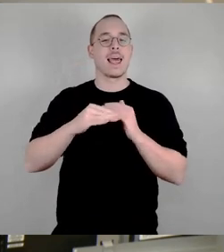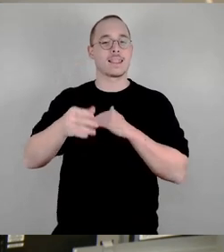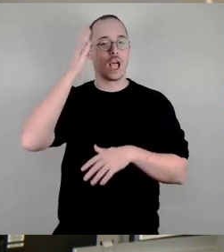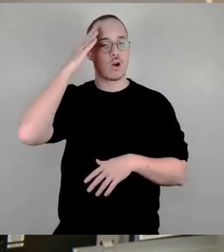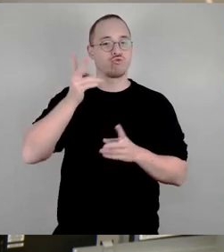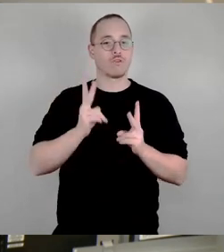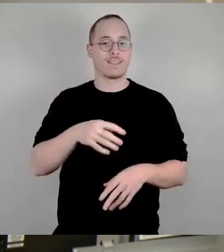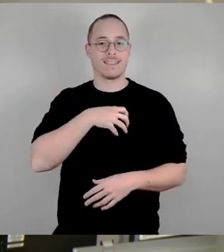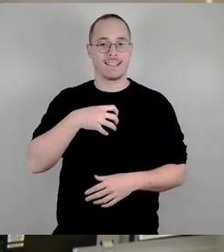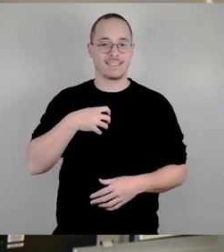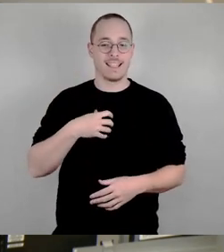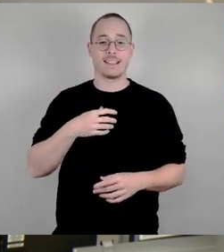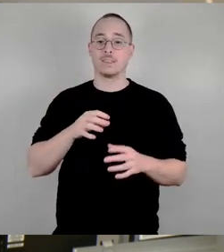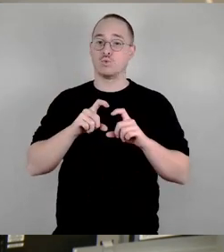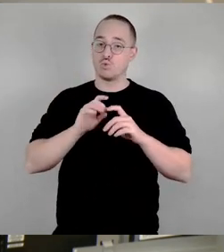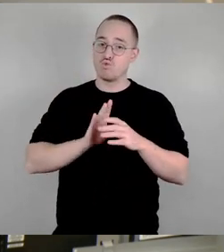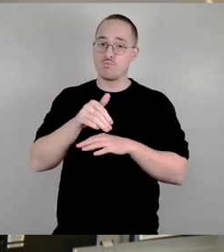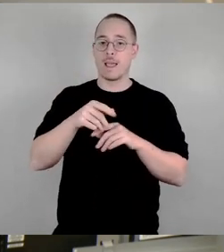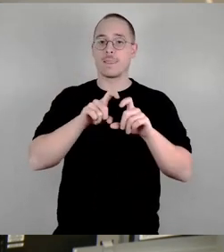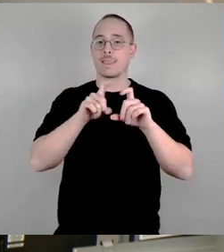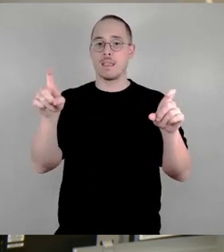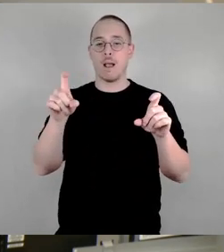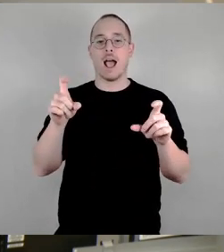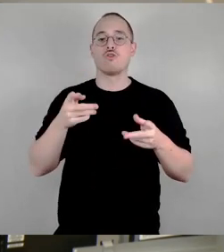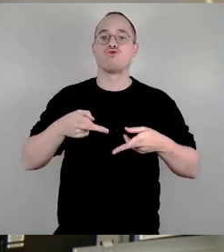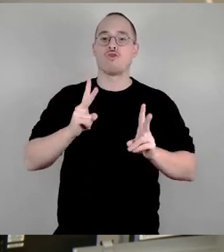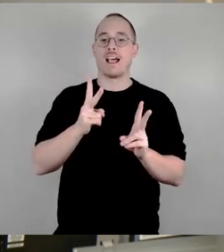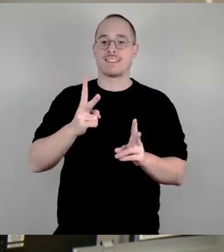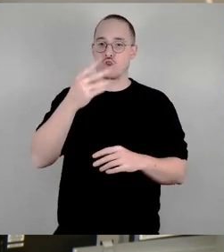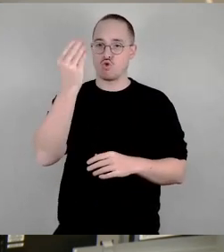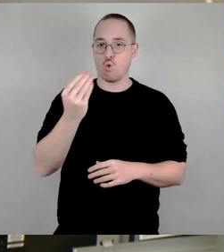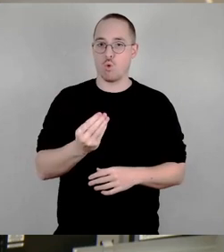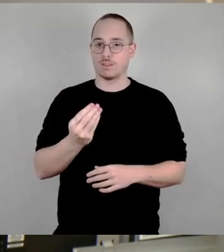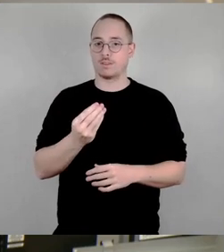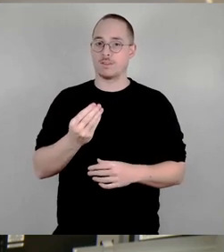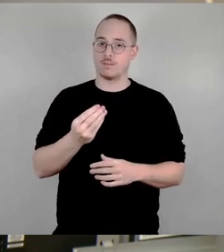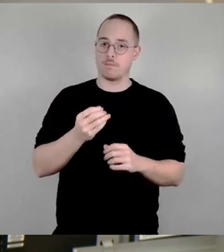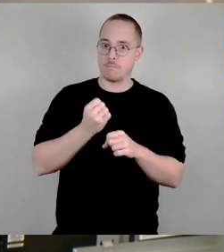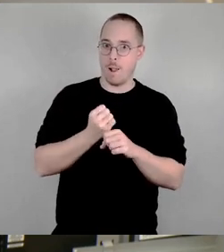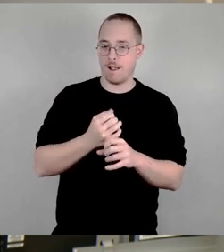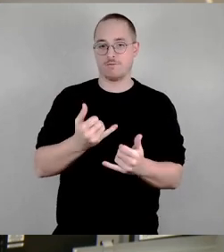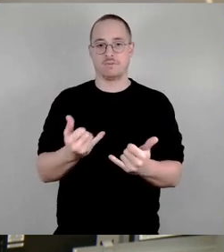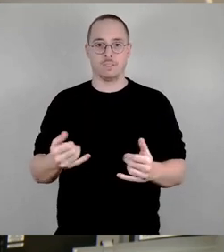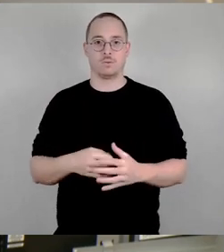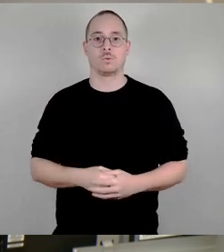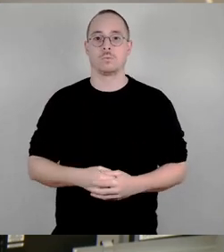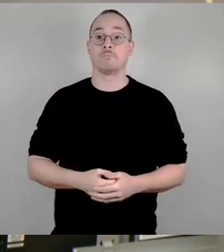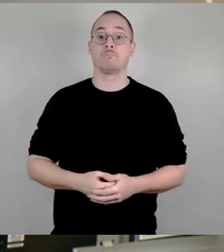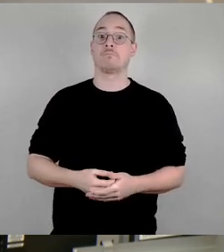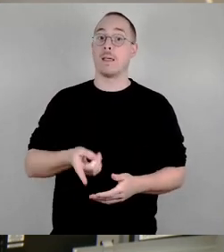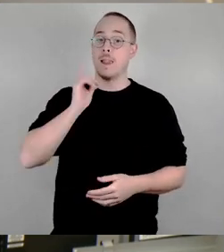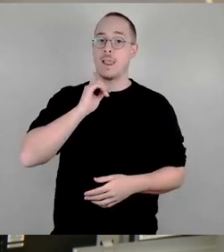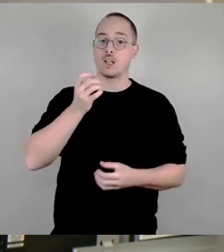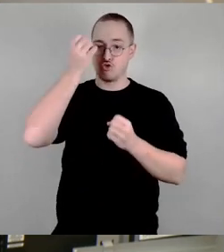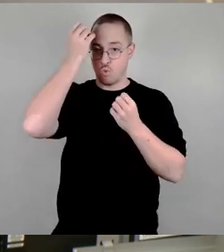Im Juli 2022 beschloss dieser Stadtrat in seiner unsäglichen Weisheit eine Straßenkunst-Satzung, die